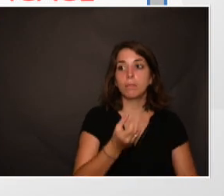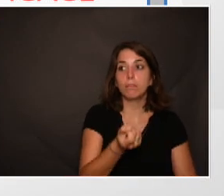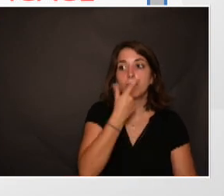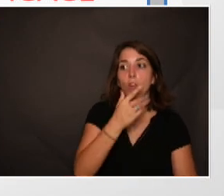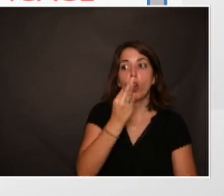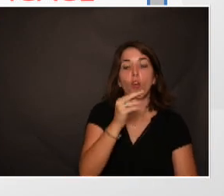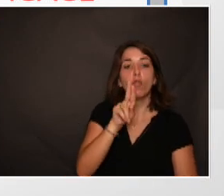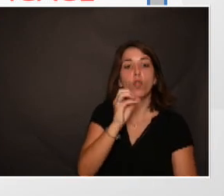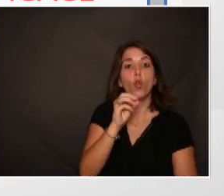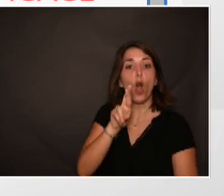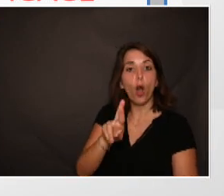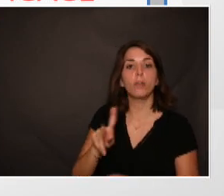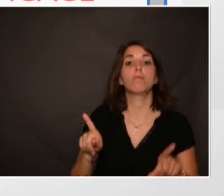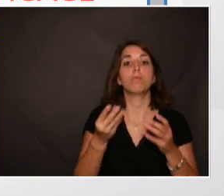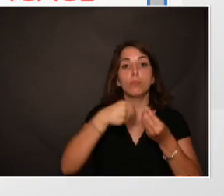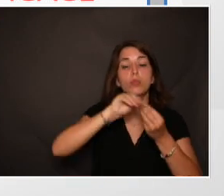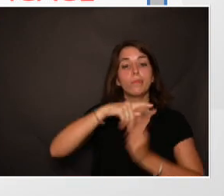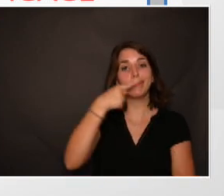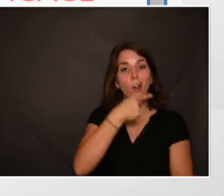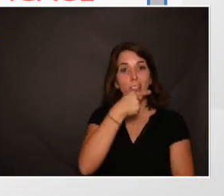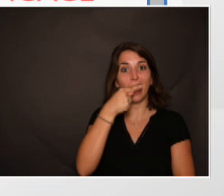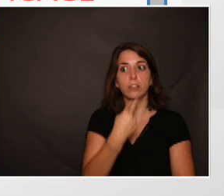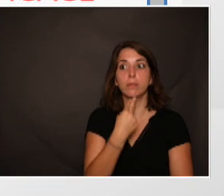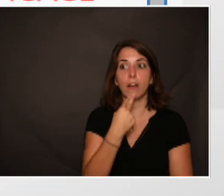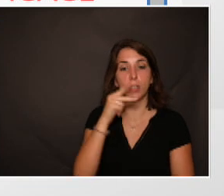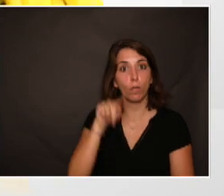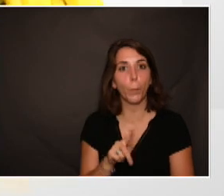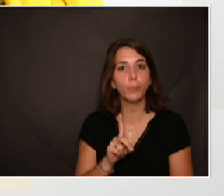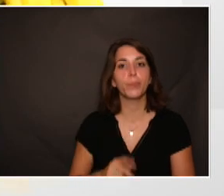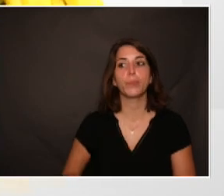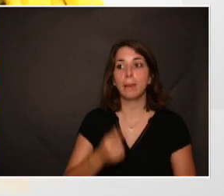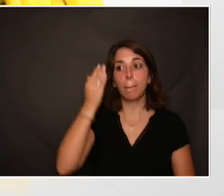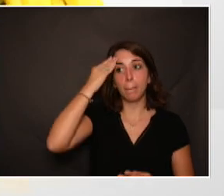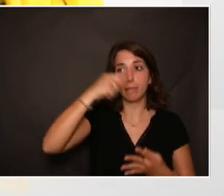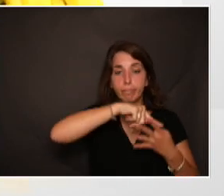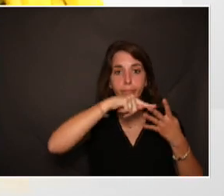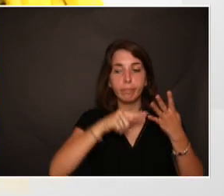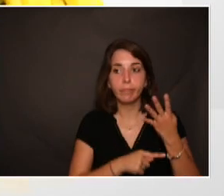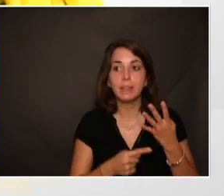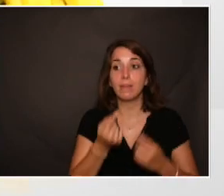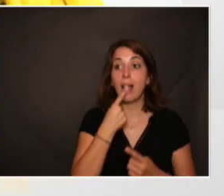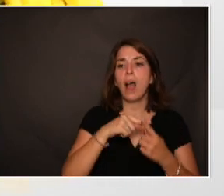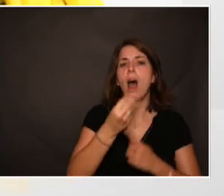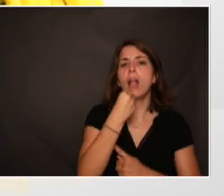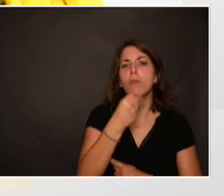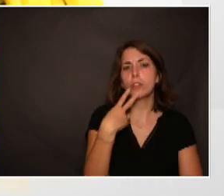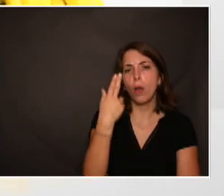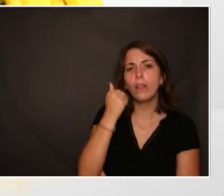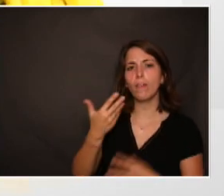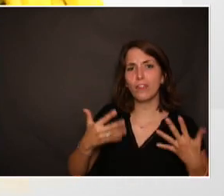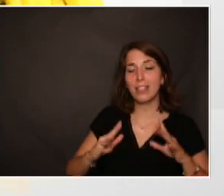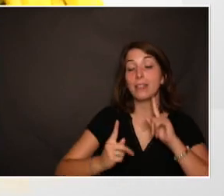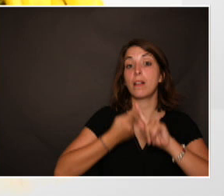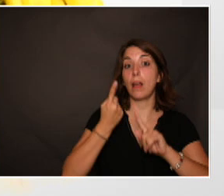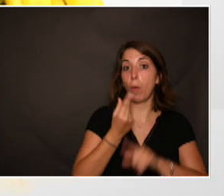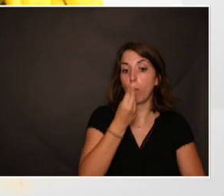un brossage efficace. Donc si on les reprend un par un, l'alimentation, l'a vu, c'est très important d'avoir un bon